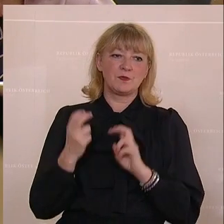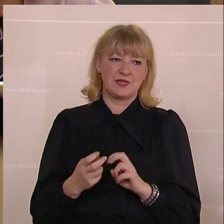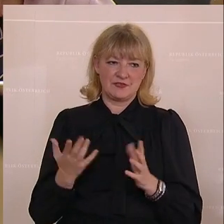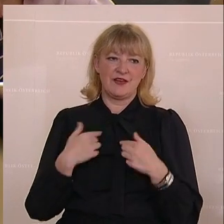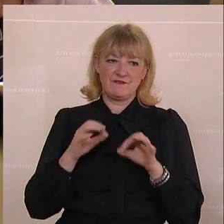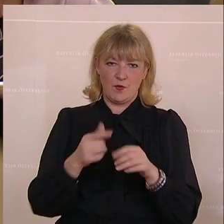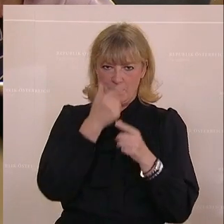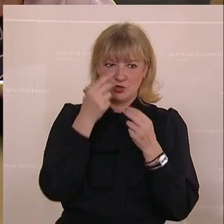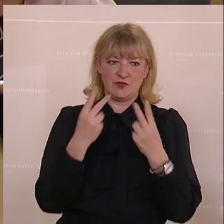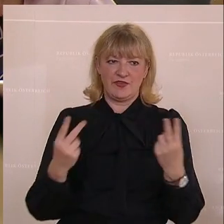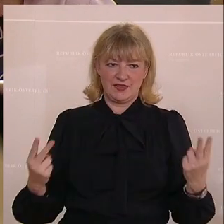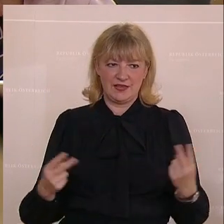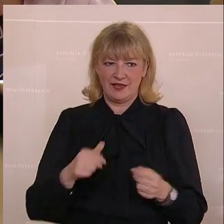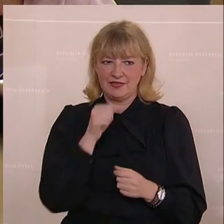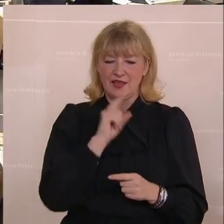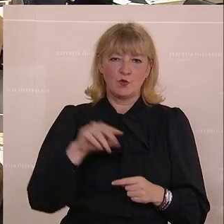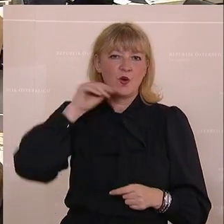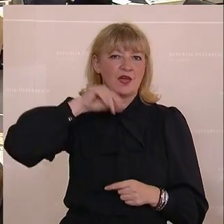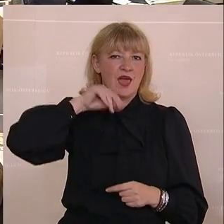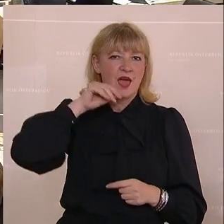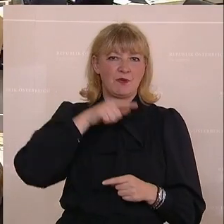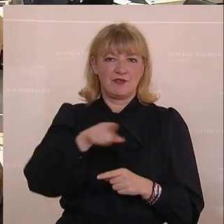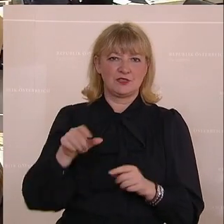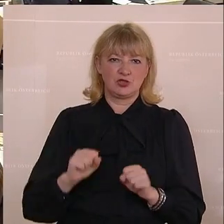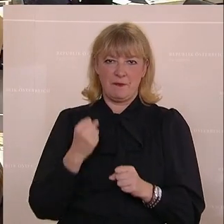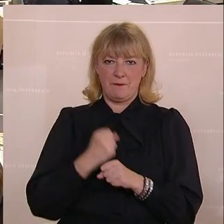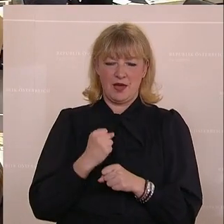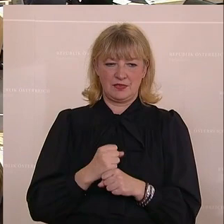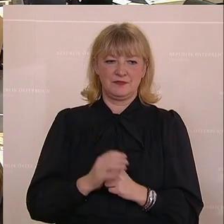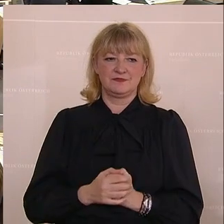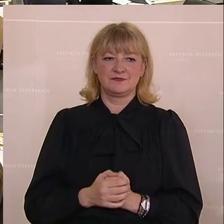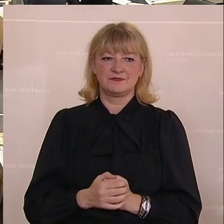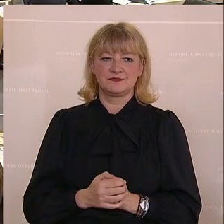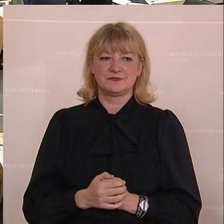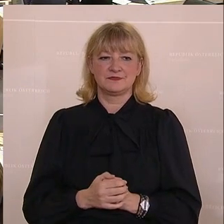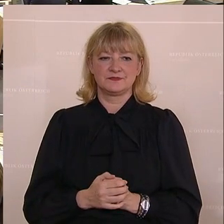für die Menschen wichtig sind, und nicht das Gejammere, das ihr da vom Rednerpult abliefert.